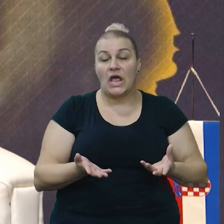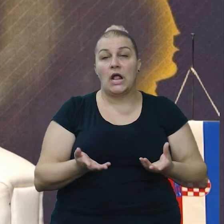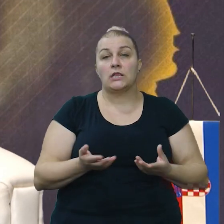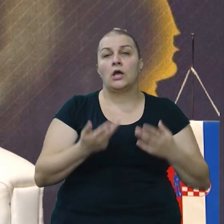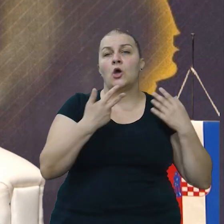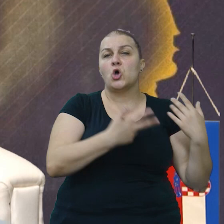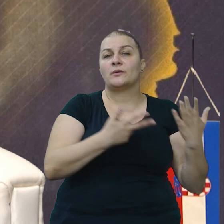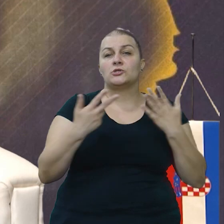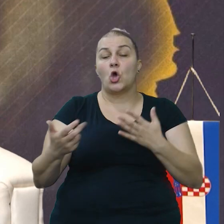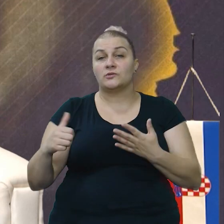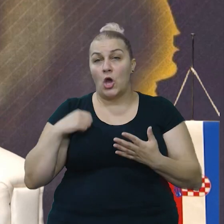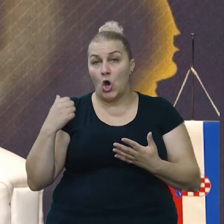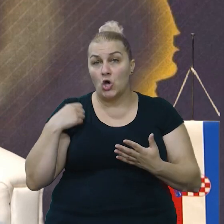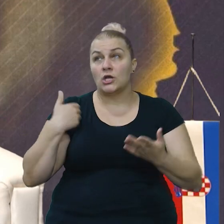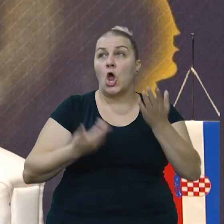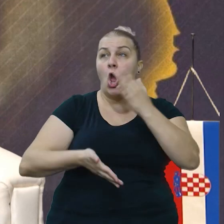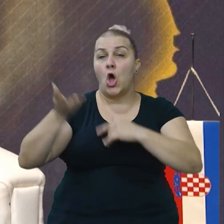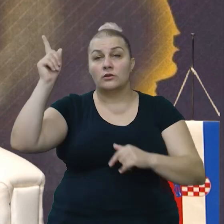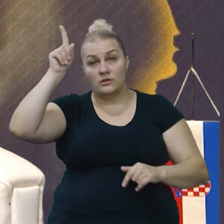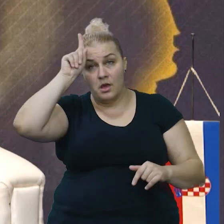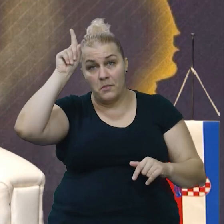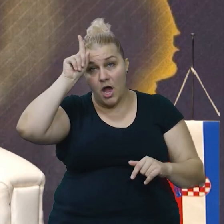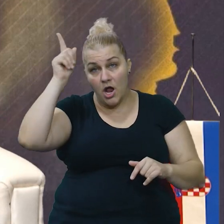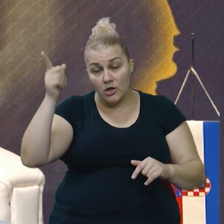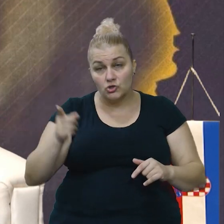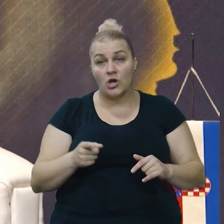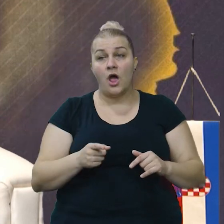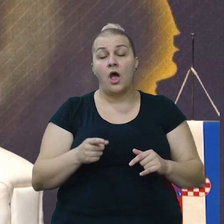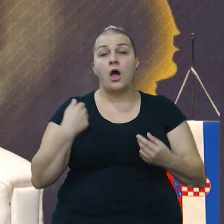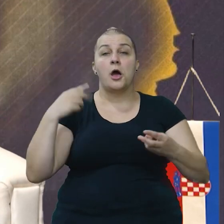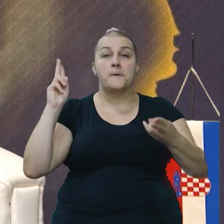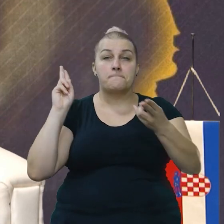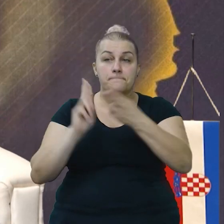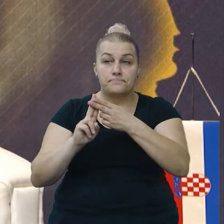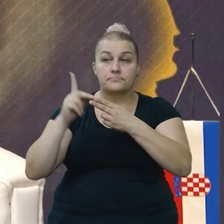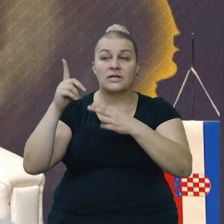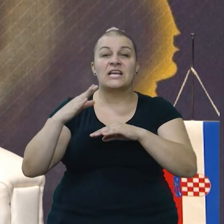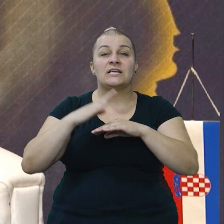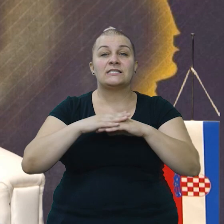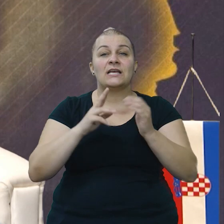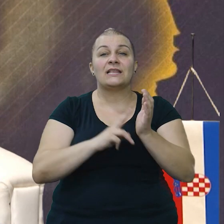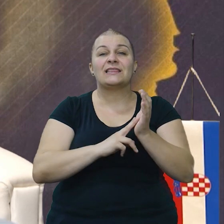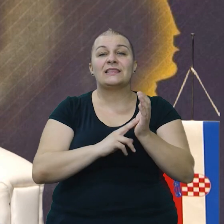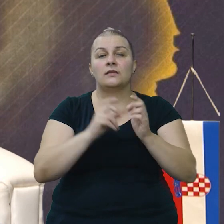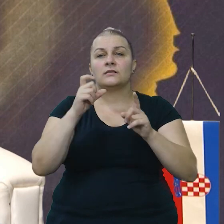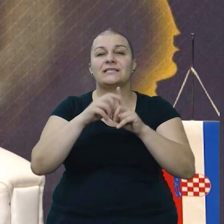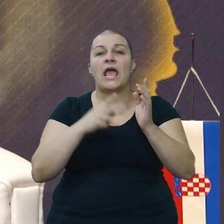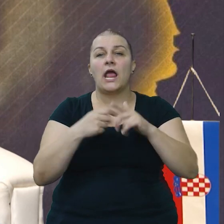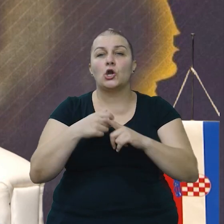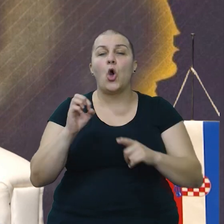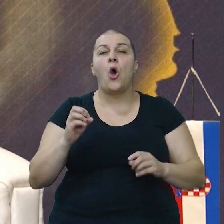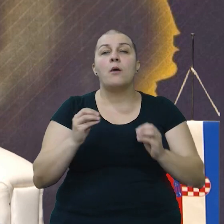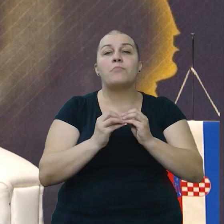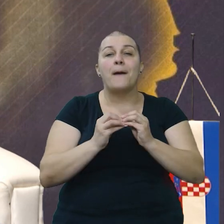1988. godine odlazi u Njemačku, sastaje se sa Zdenkom Babić Petričević u Njemačkoj,